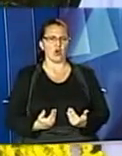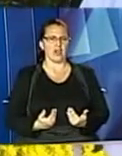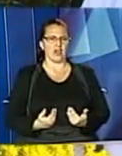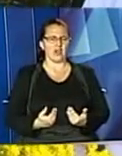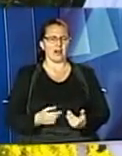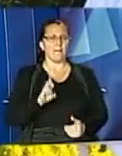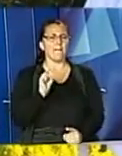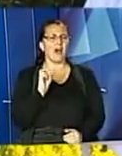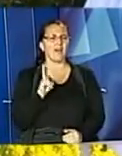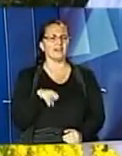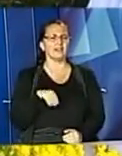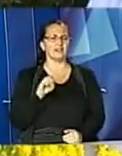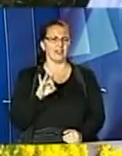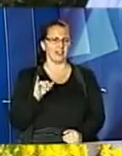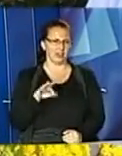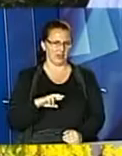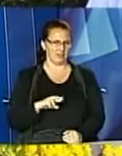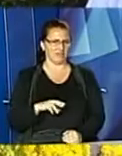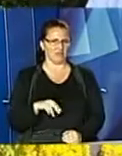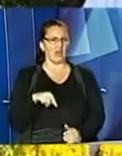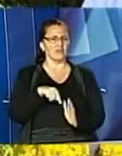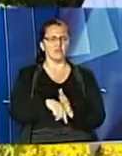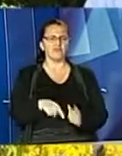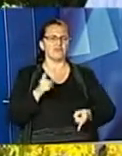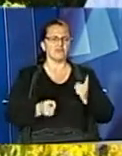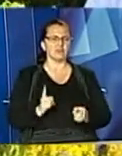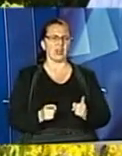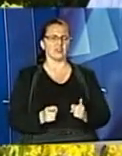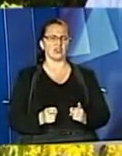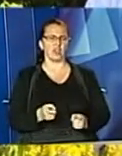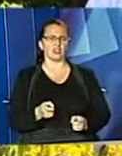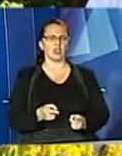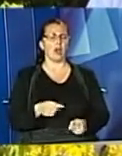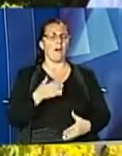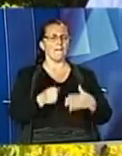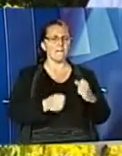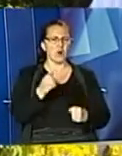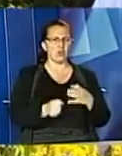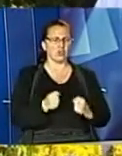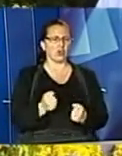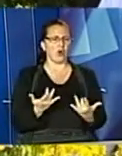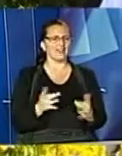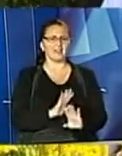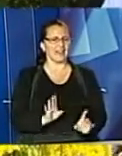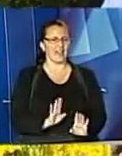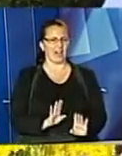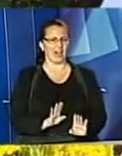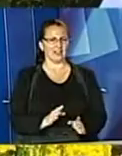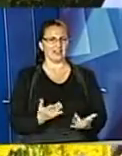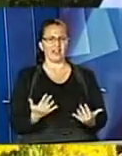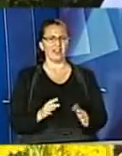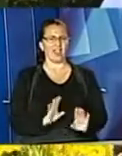який ніколи не варився, стає сиром. Гліджений сир. Тільки глєк і молоко. Молоко навіть не вариться, не кипітиться.